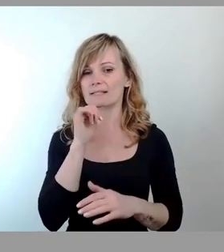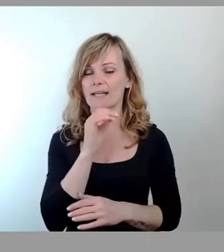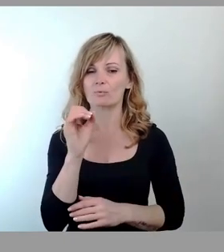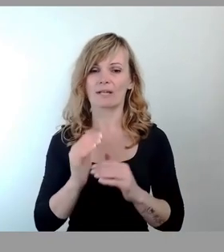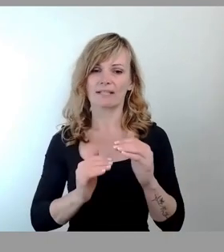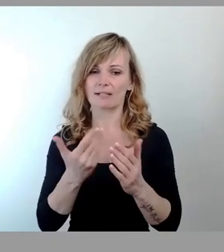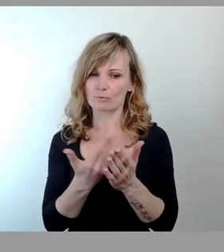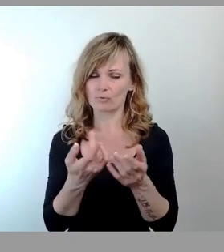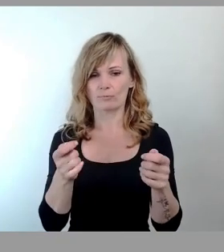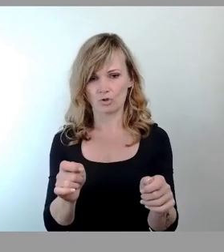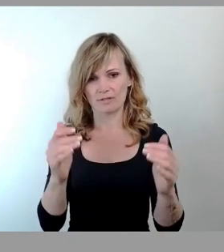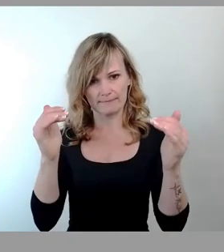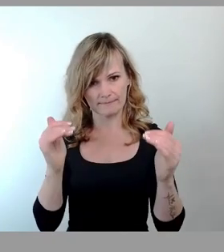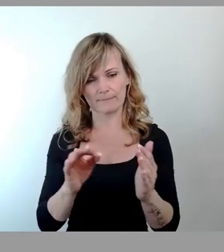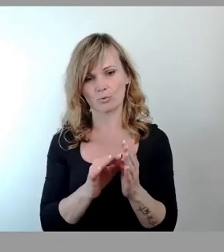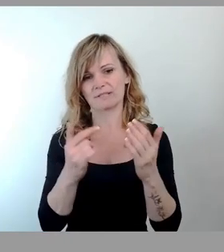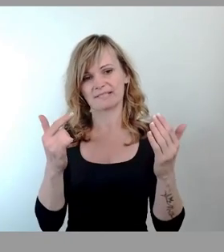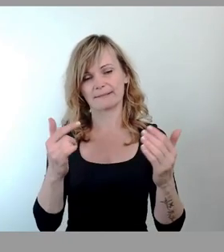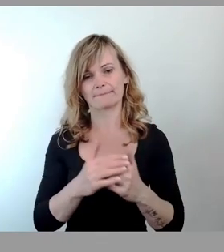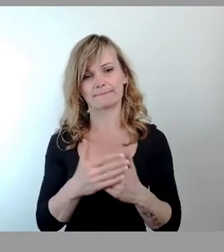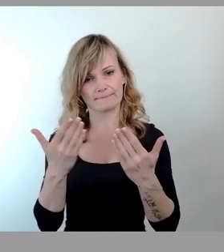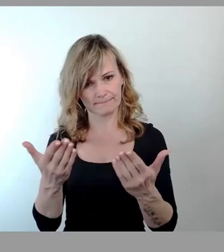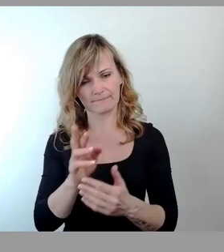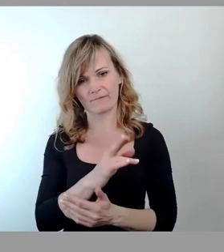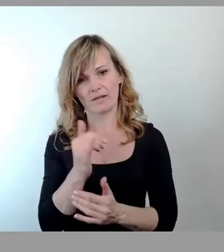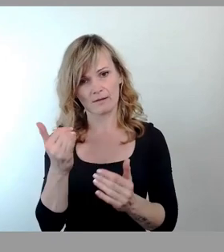Punkt 7 stelle ich zur Abstimmung.